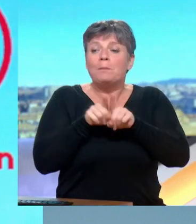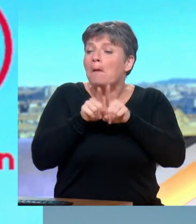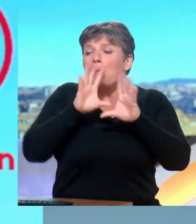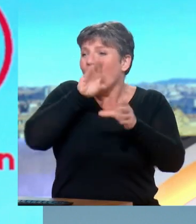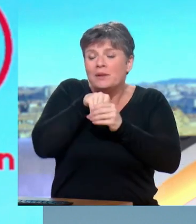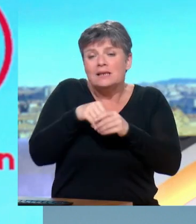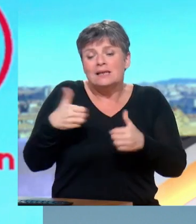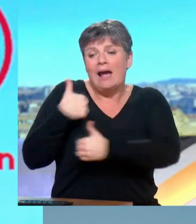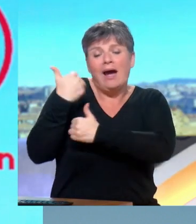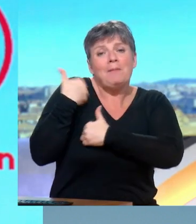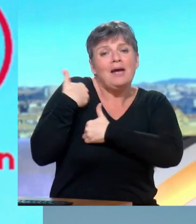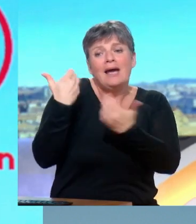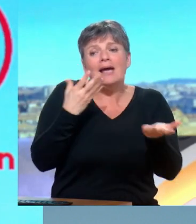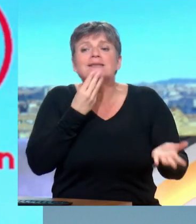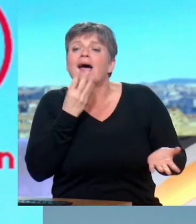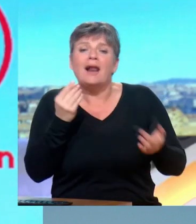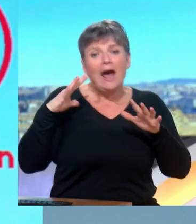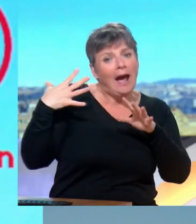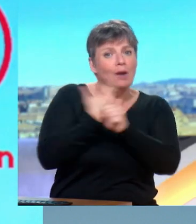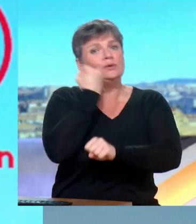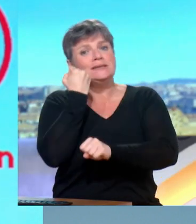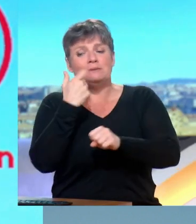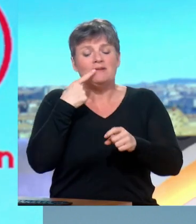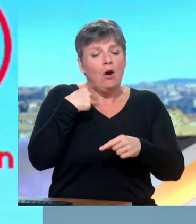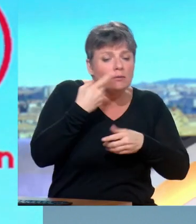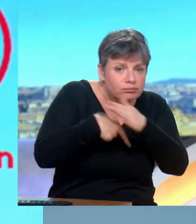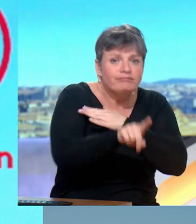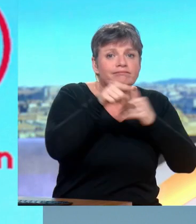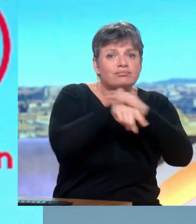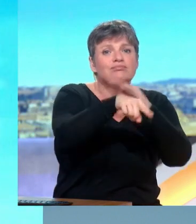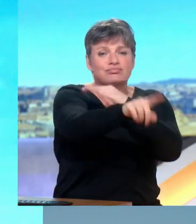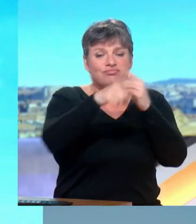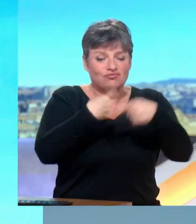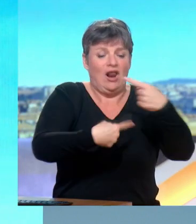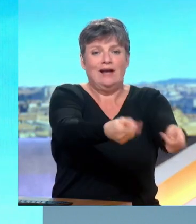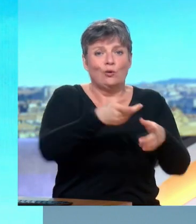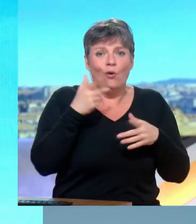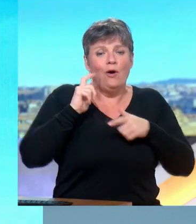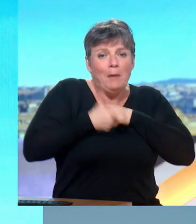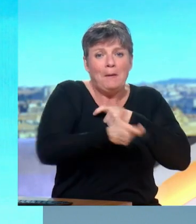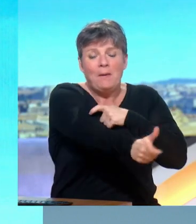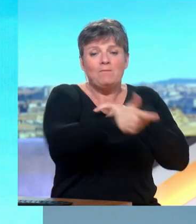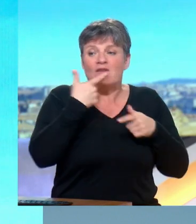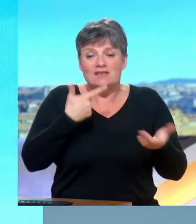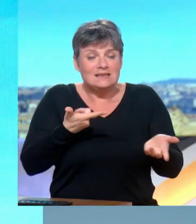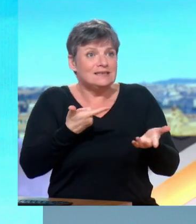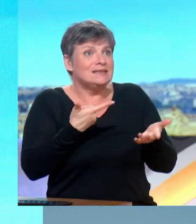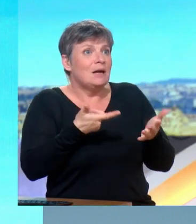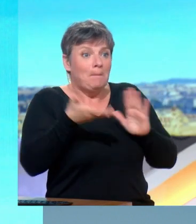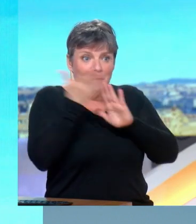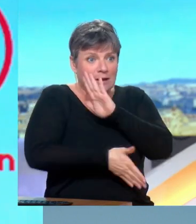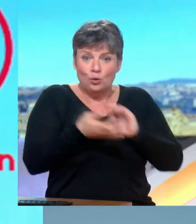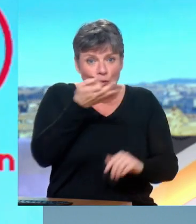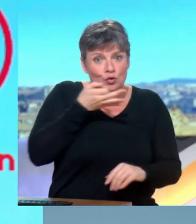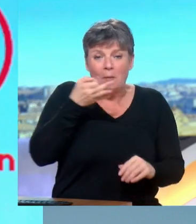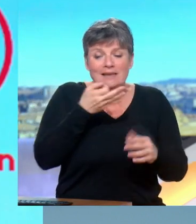y arrivait, il y a d'autres générations qui sortiraient. Donc, c'est un combat perdu d'avance, c'est ce que vous dites. Écoutez, perdu d'avance, je ne sais pas, mais c